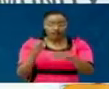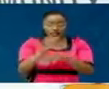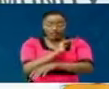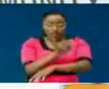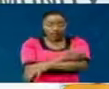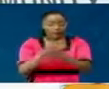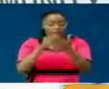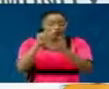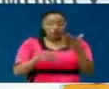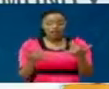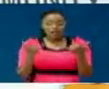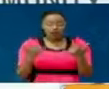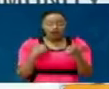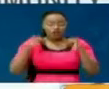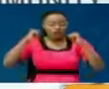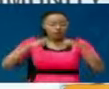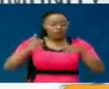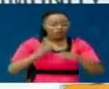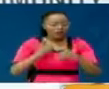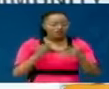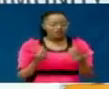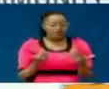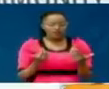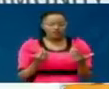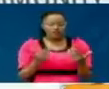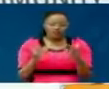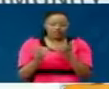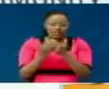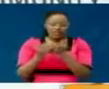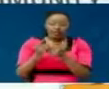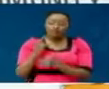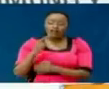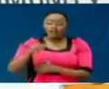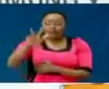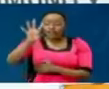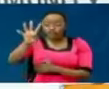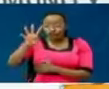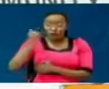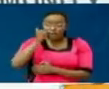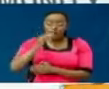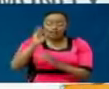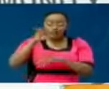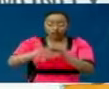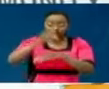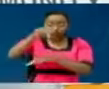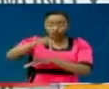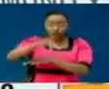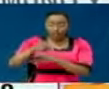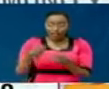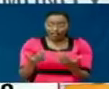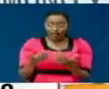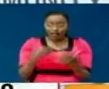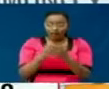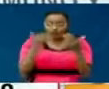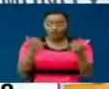capacities, meaning that we were capable of holding, taking care of 134 patients if we got one today. Because so far,